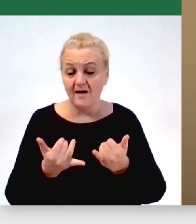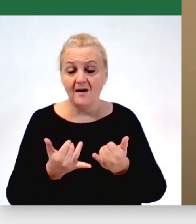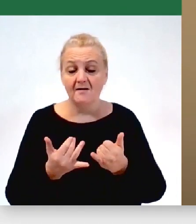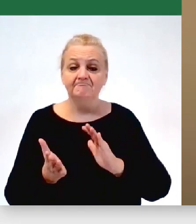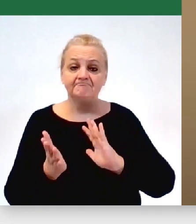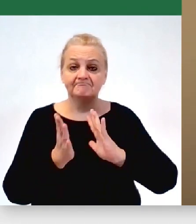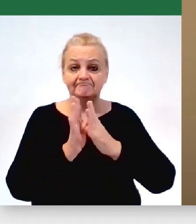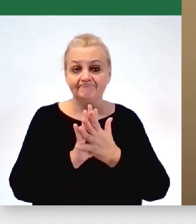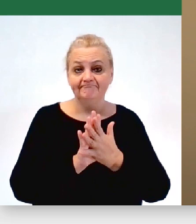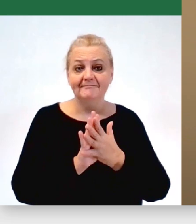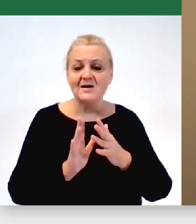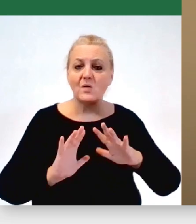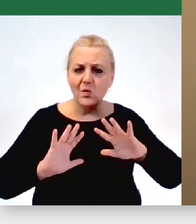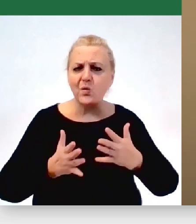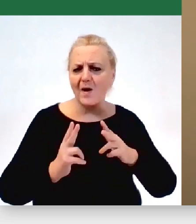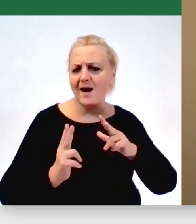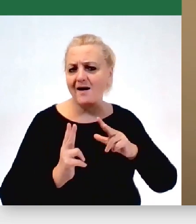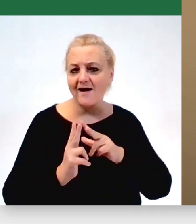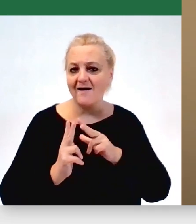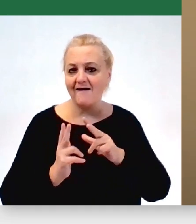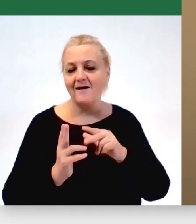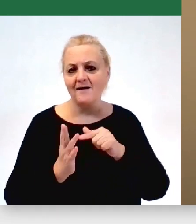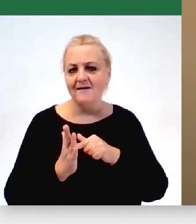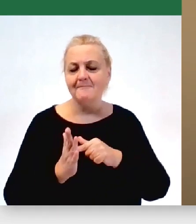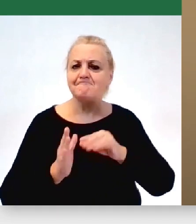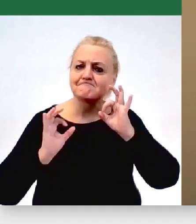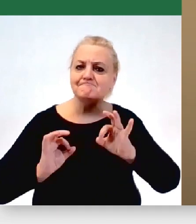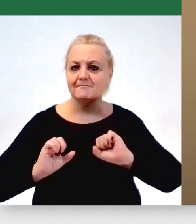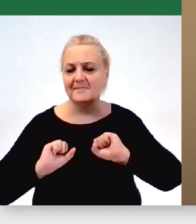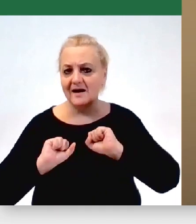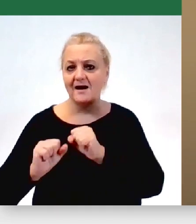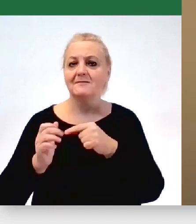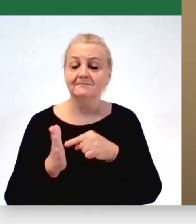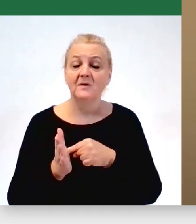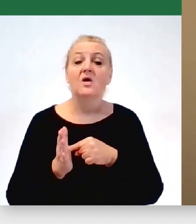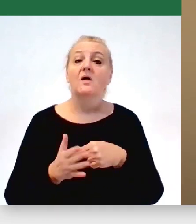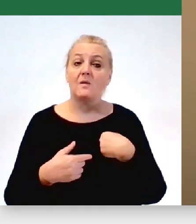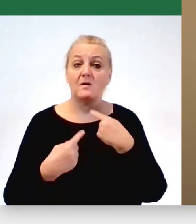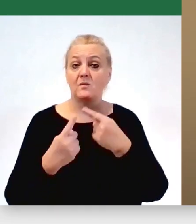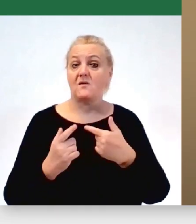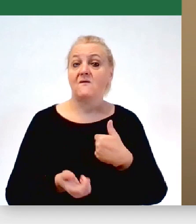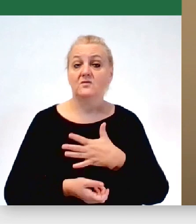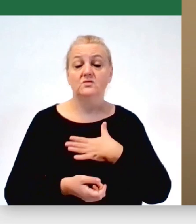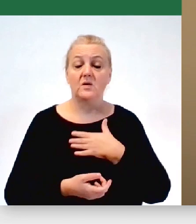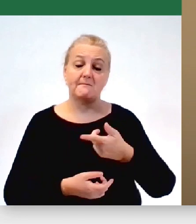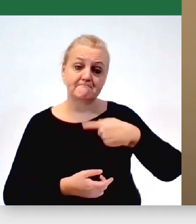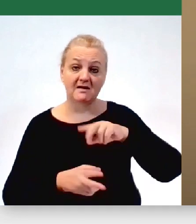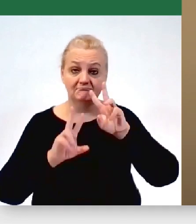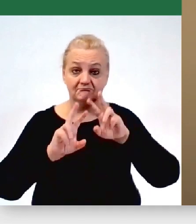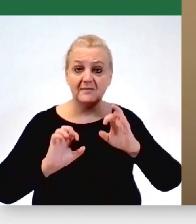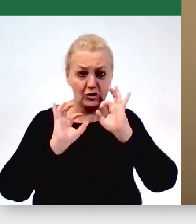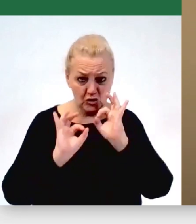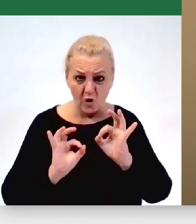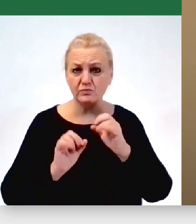ataku, czyli do tej proaktywności, bo tak jak mówiłem, wydaje mi się, że diagnozujemy wszyscy bardzo dobrze,